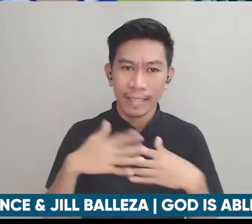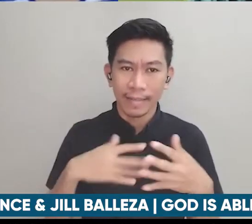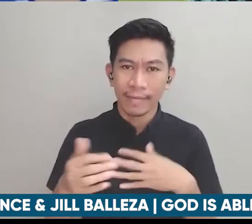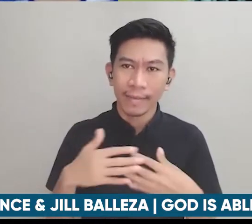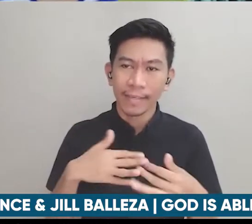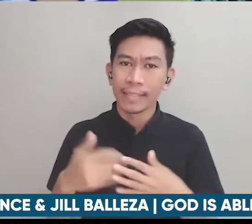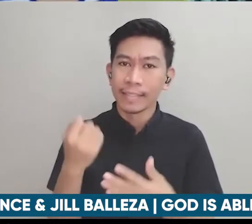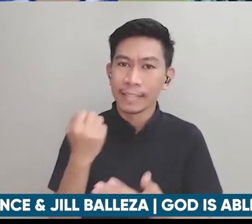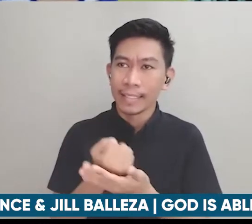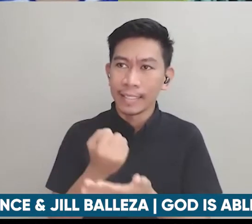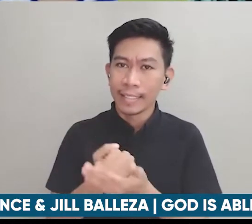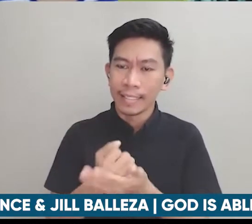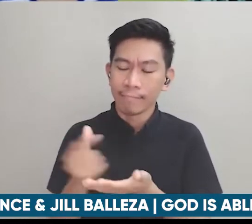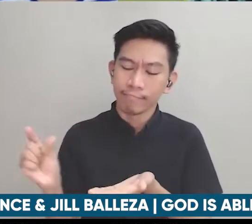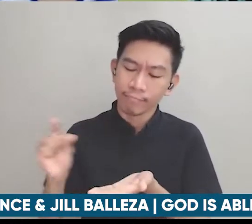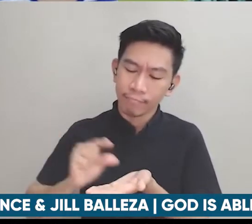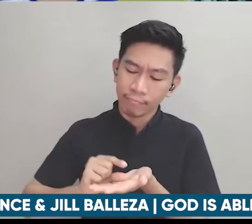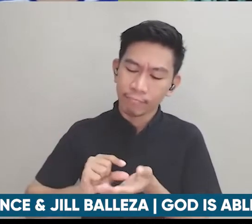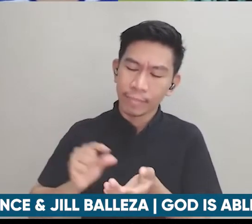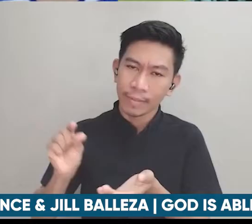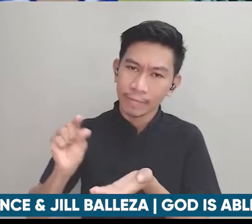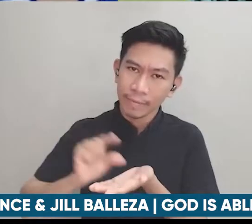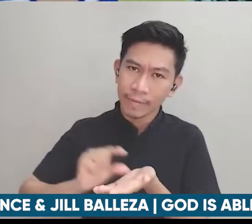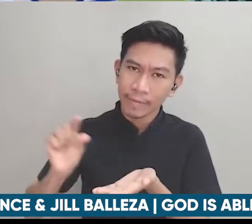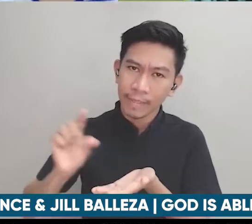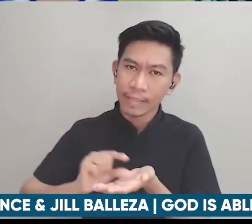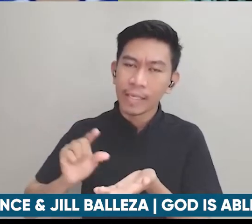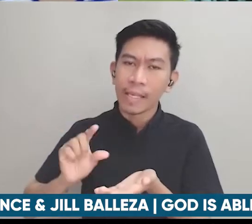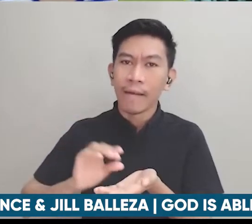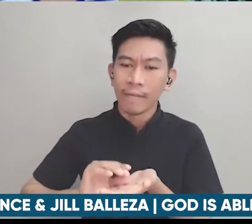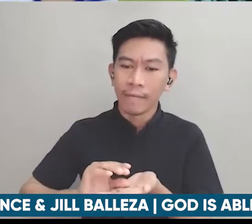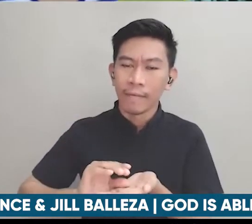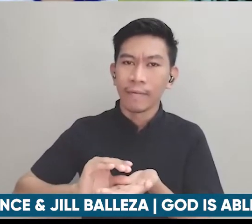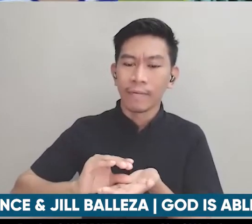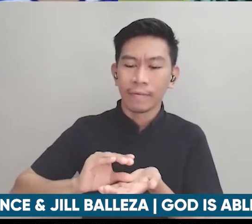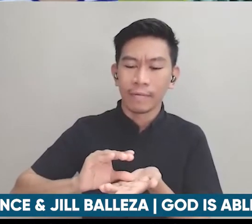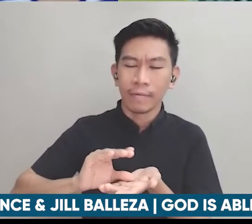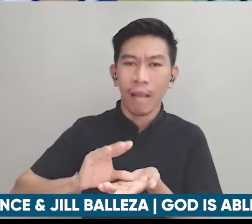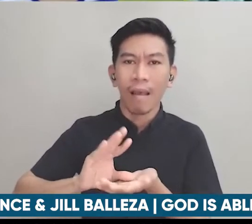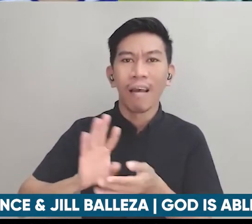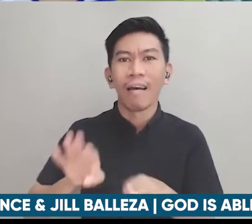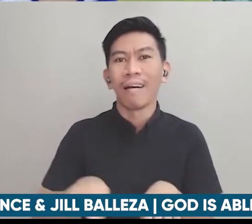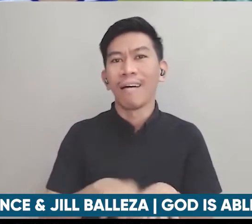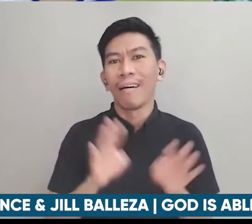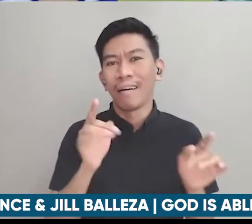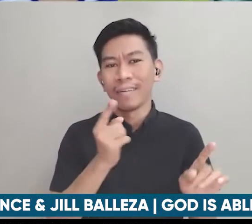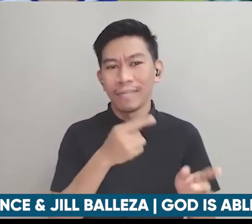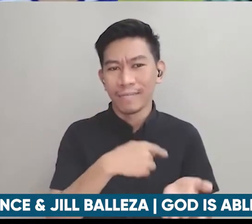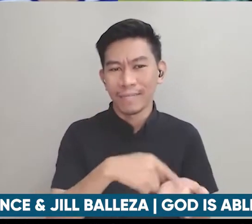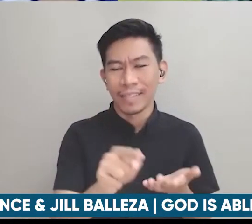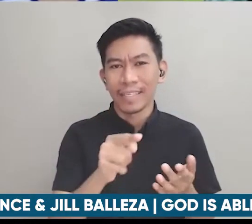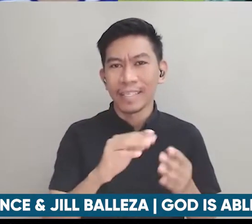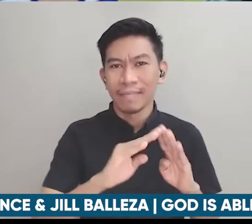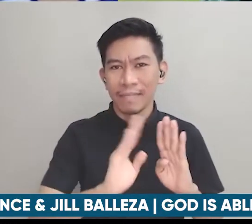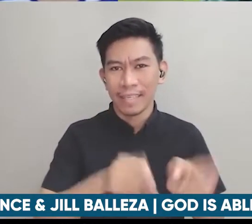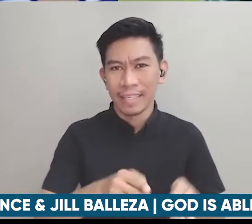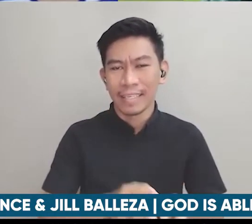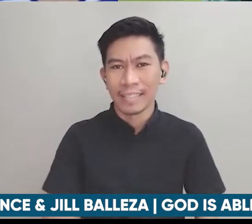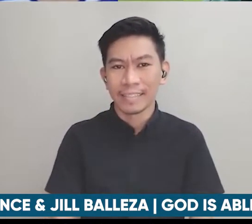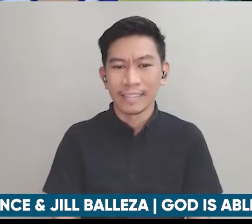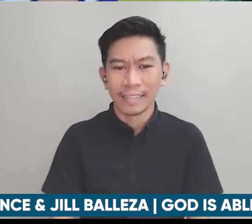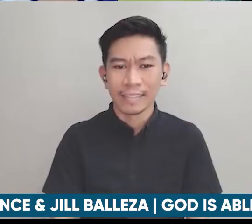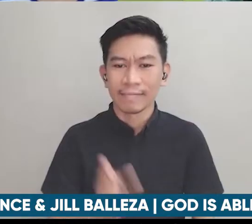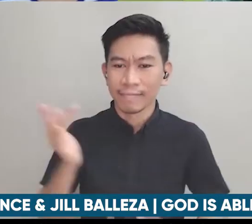week sumasakto naman dun sa panggastos din every week dun sa bahay so we are excited